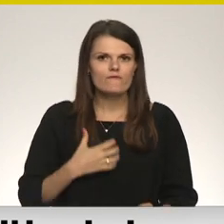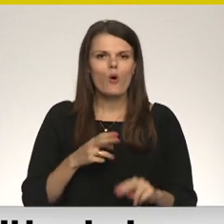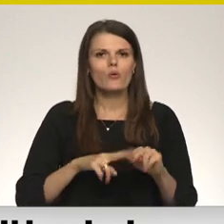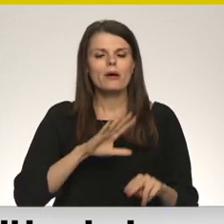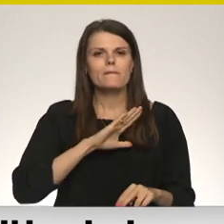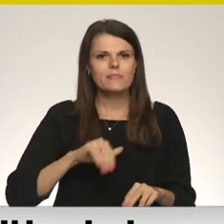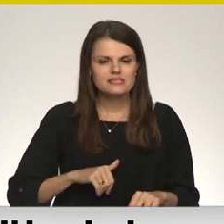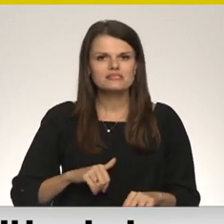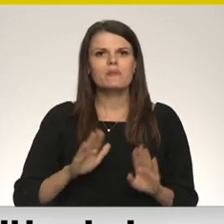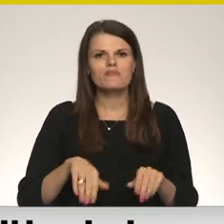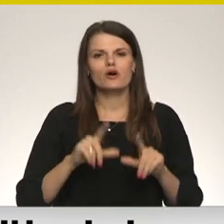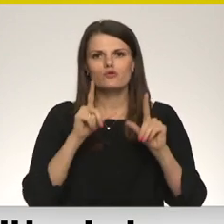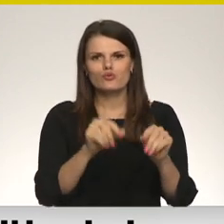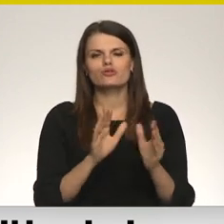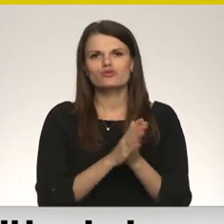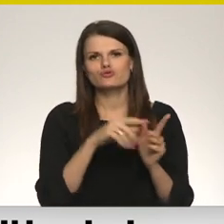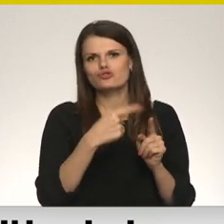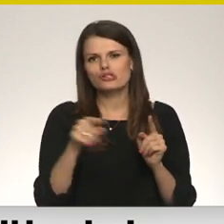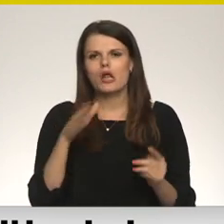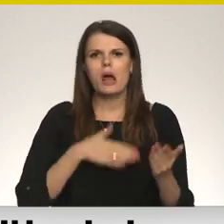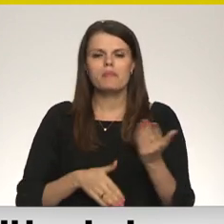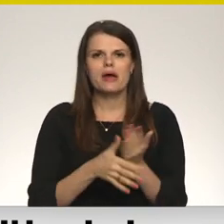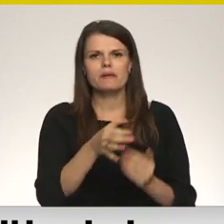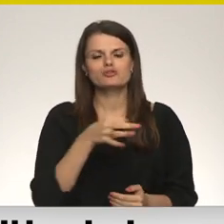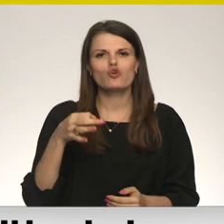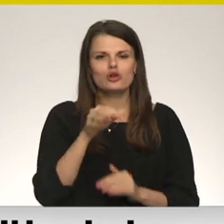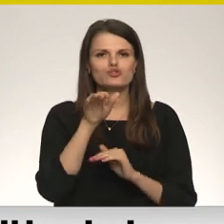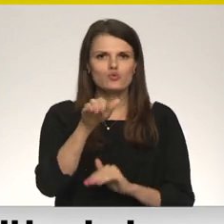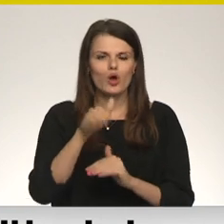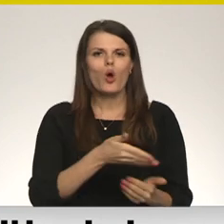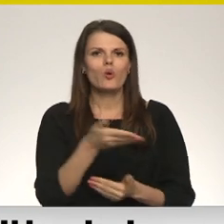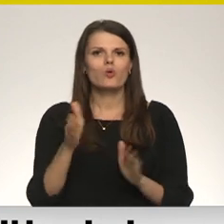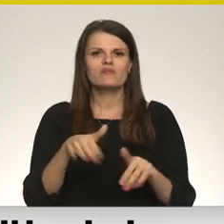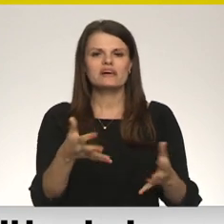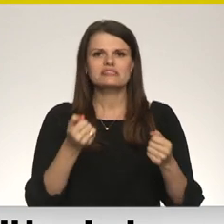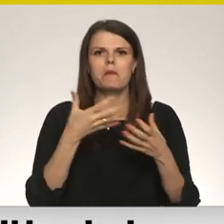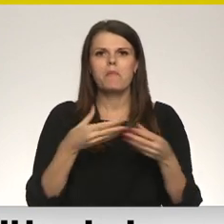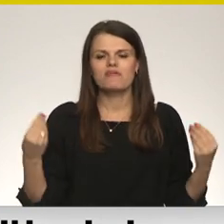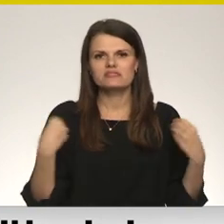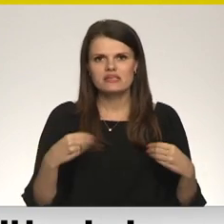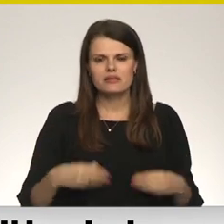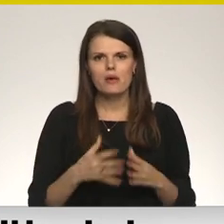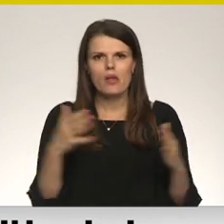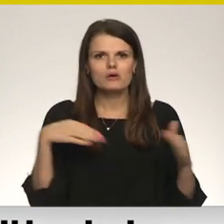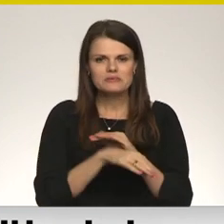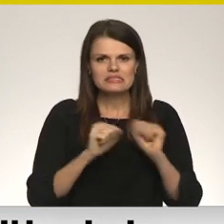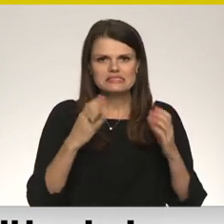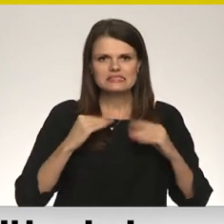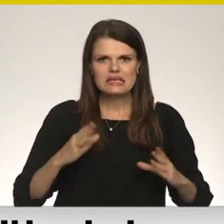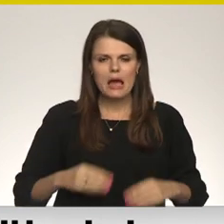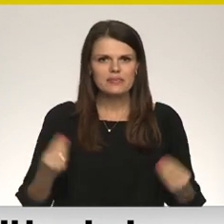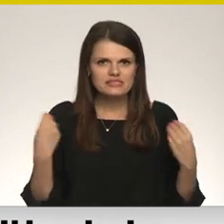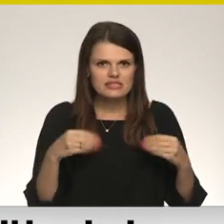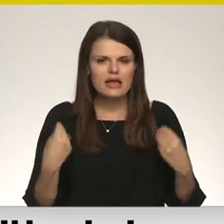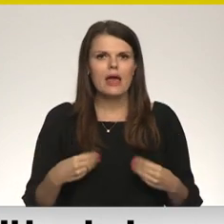Pēc tam attiecīgi var doties uz daudzām un dažādām labdarības organizāciju noliktavām, kur var saņemt pavasara drēbes, jo daudz ir izbraukuši vēl ziemas drēbēs,